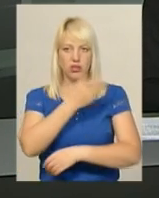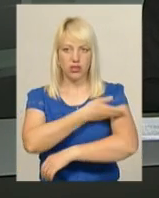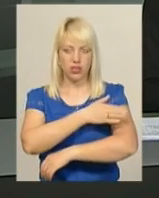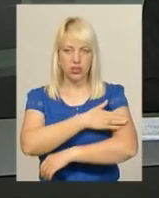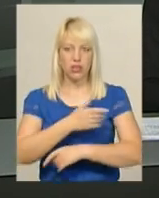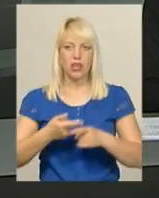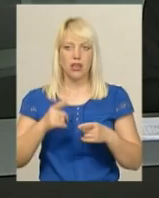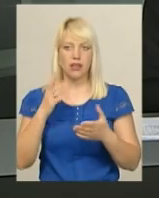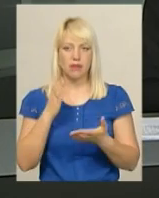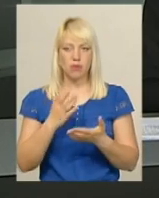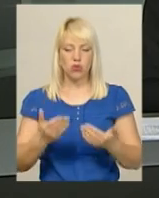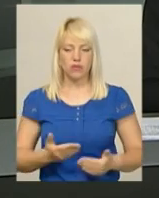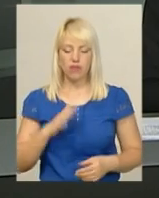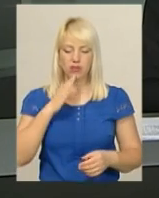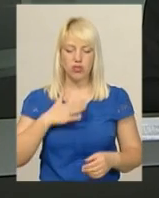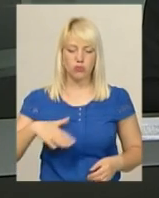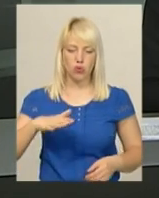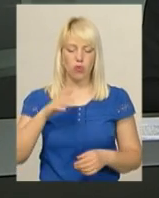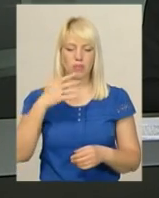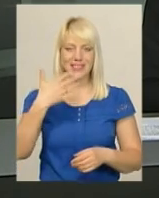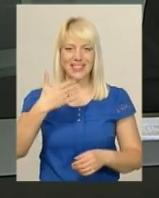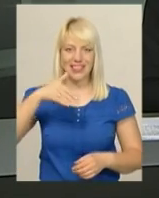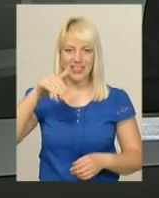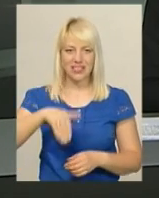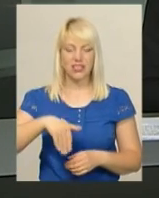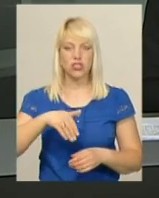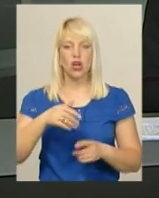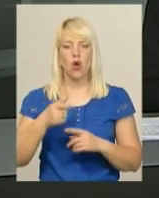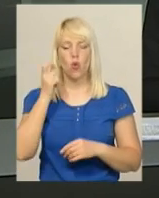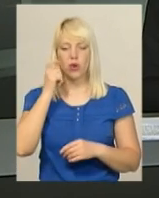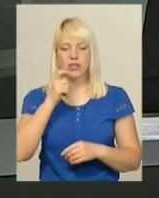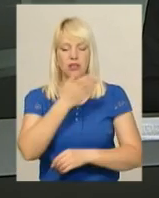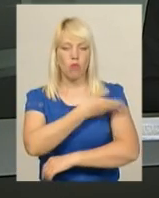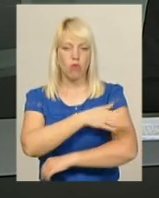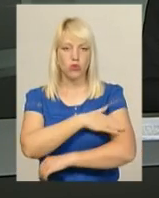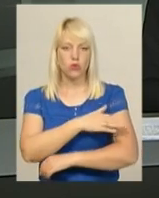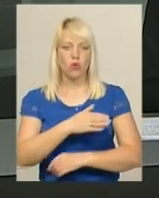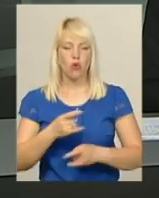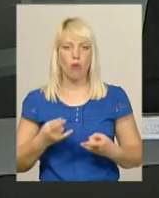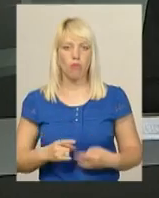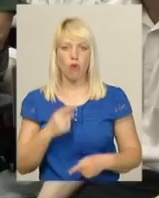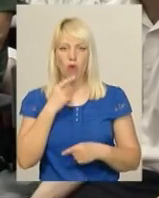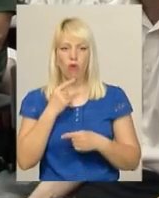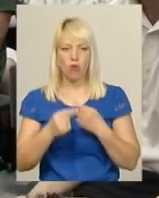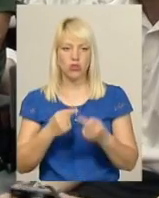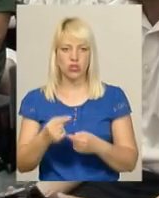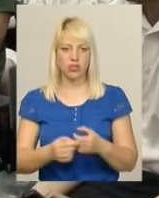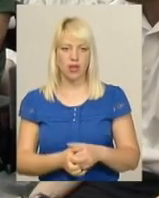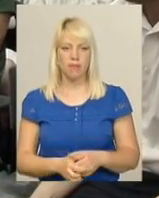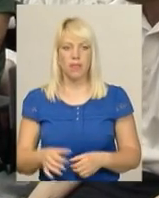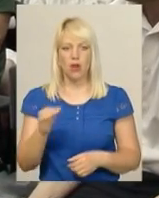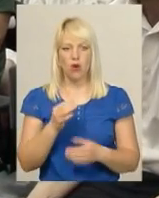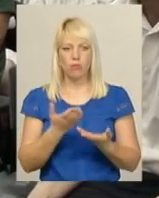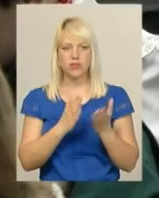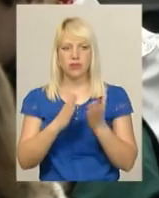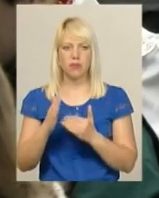проживають понад 50 тисяч українців польського походження. Ольга Нісміянова розповість детальніше. В обласній бібліотеці